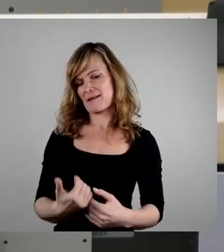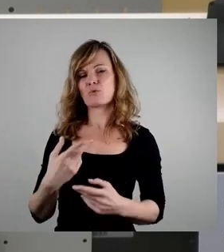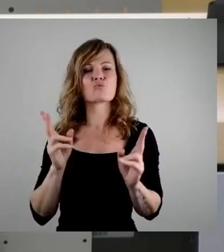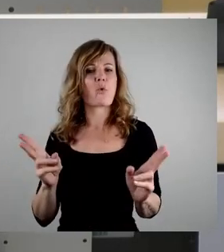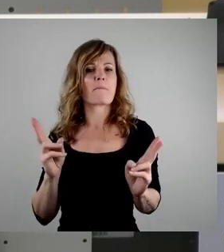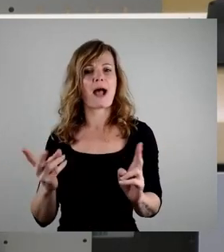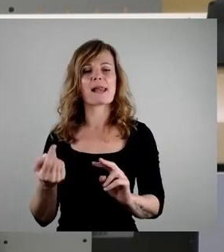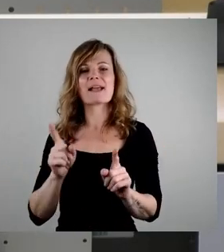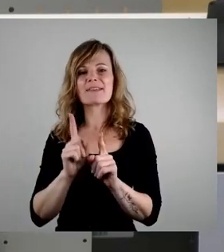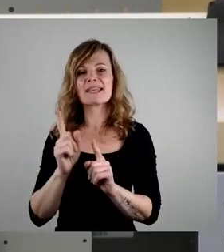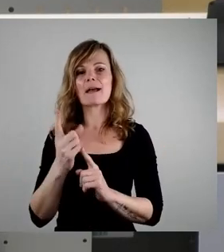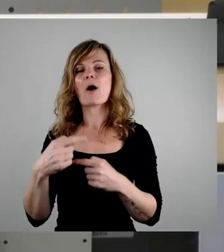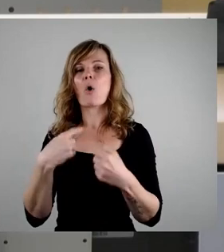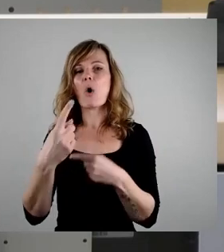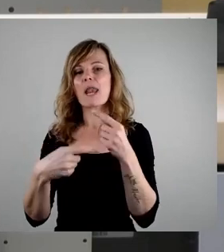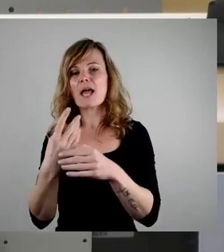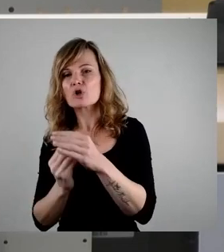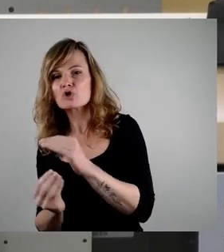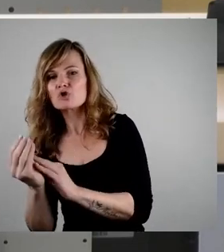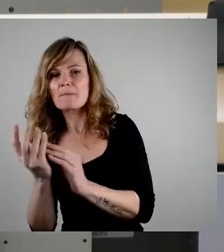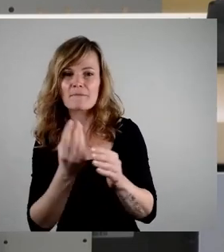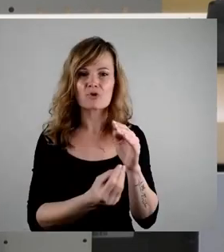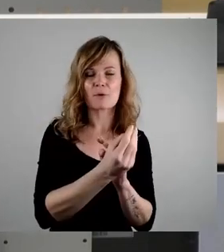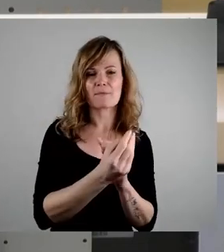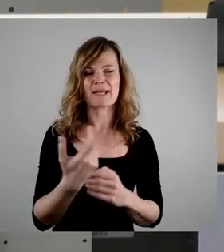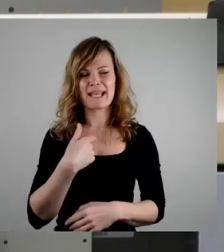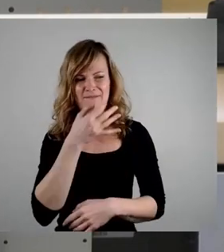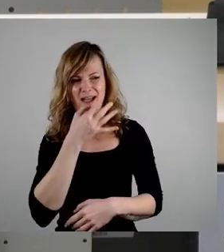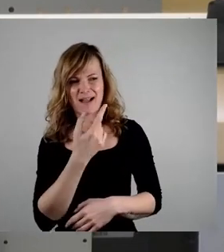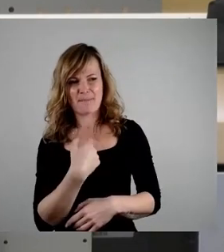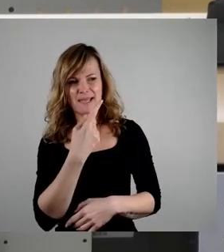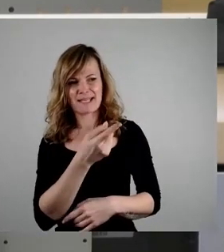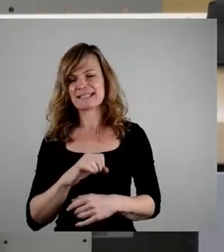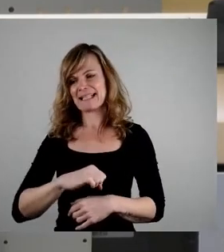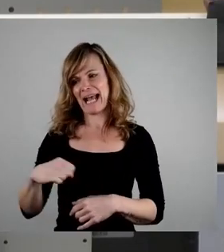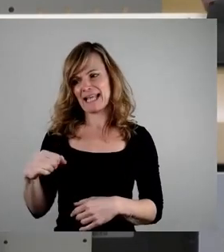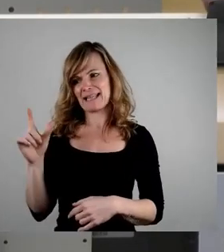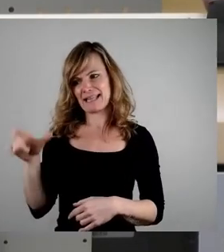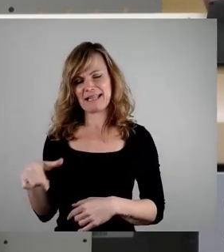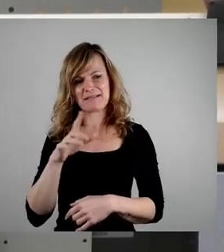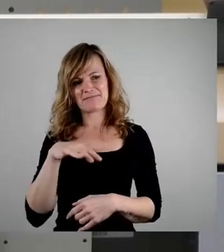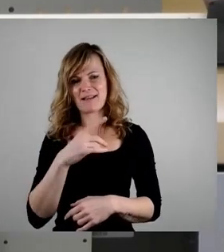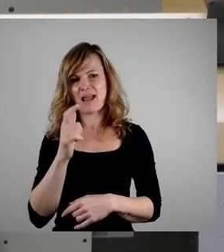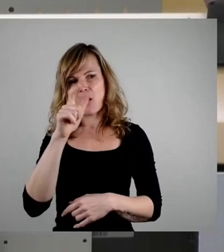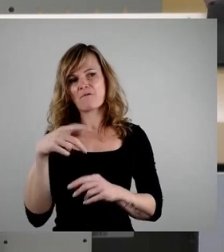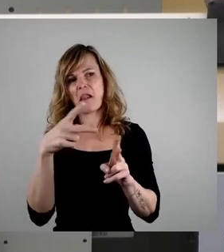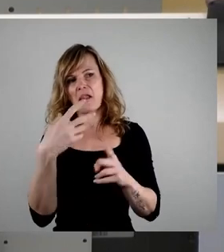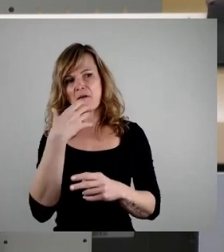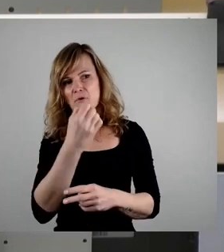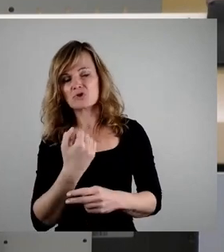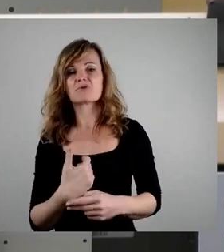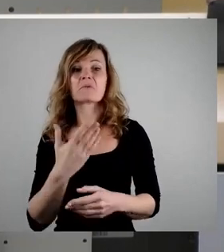Ein bisschen frage ich mich, wen die Rechten damit reinlegen wollen. Mit Humor hat es wohl nichts zu tun. Aber was kümmert es mich?